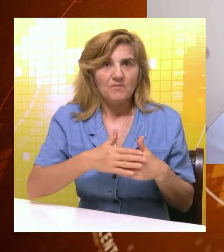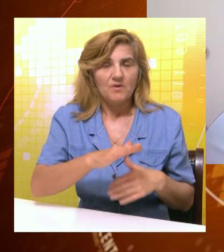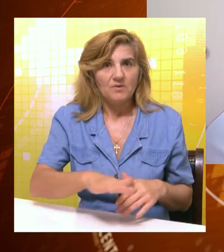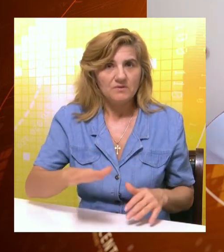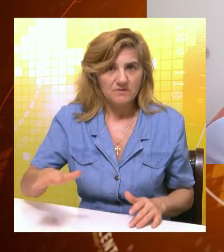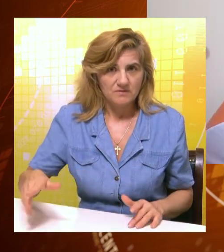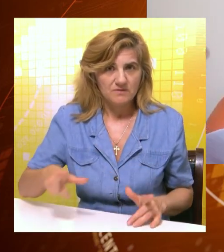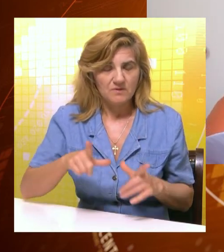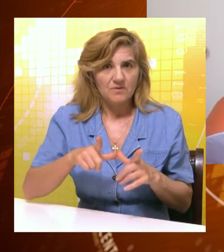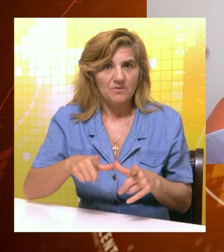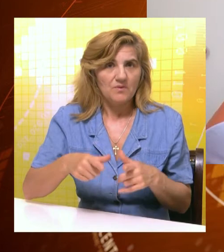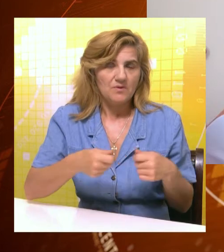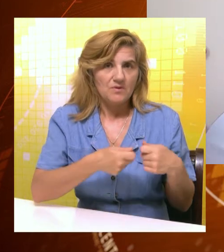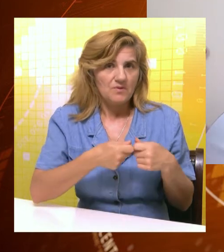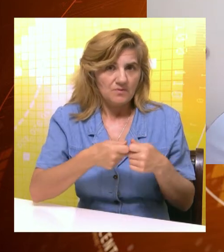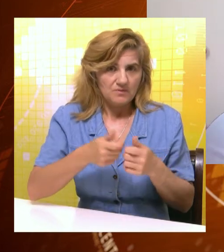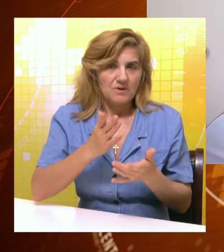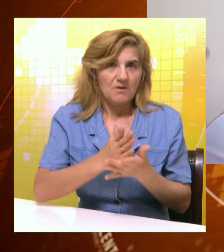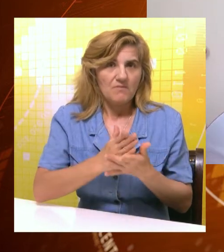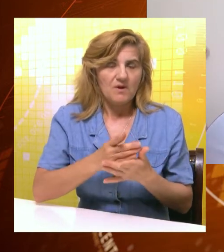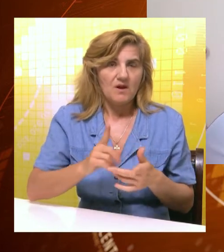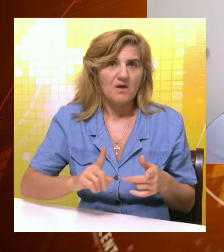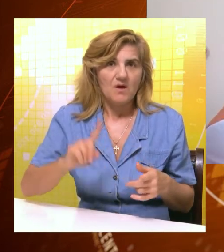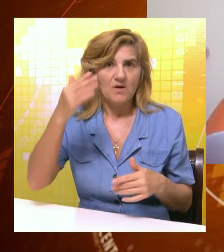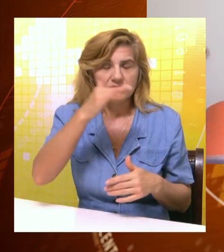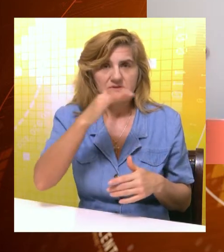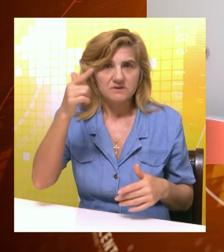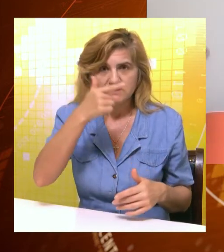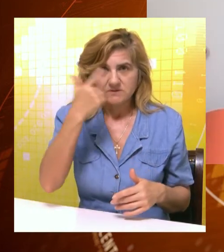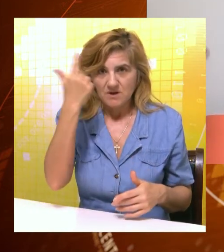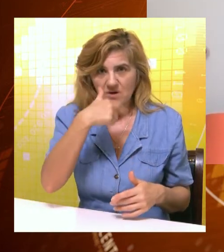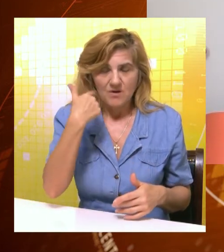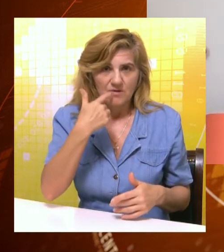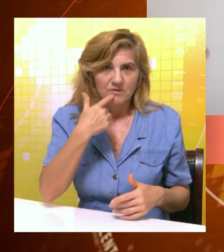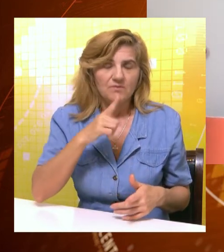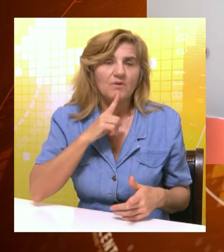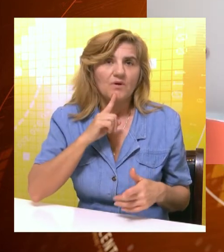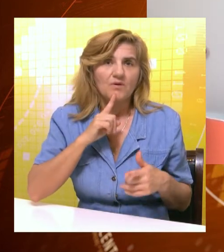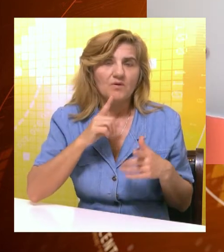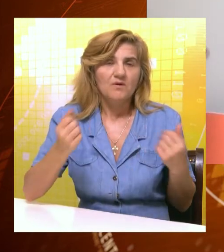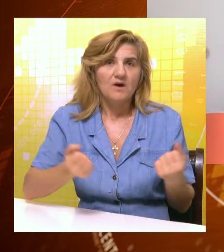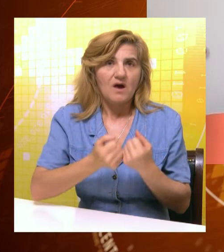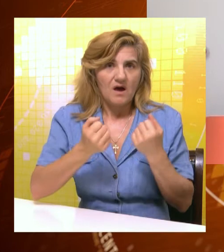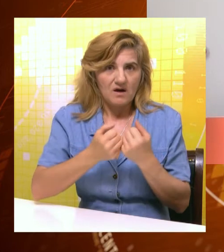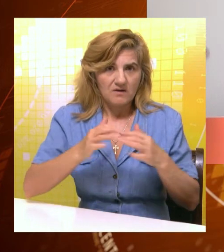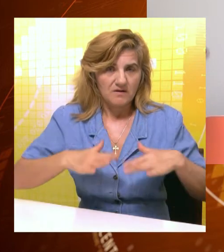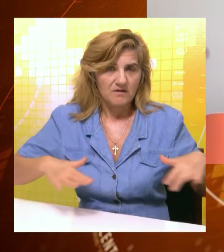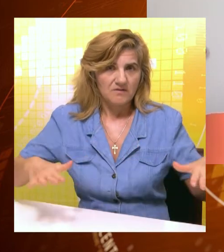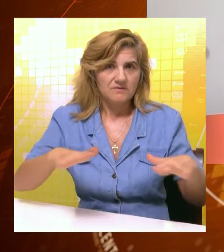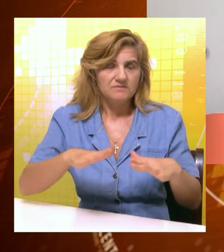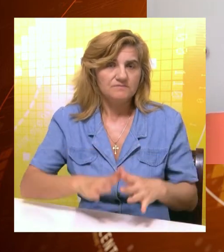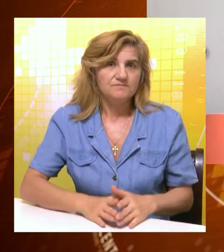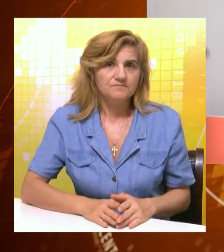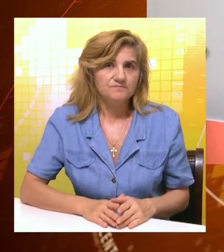dece, u udruženju su prisutne i odrasle osobe sa invaliditetom koje je udruženje angažovalo preko